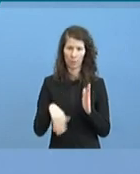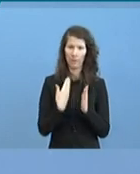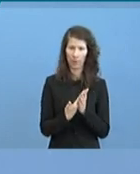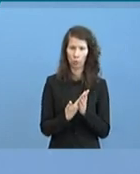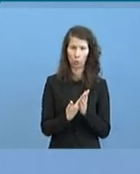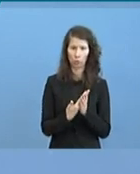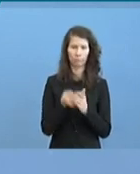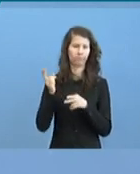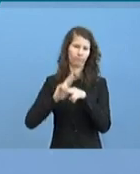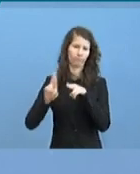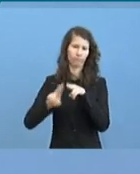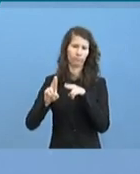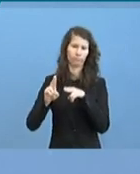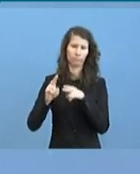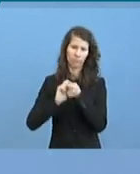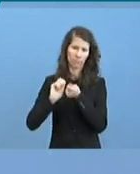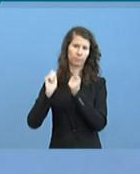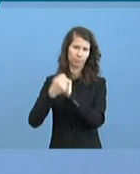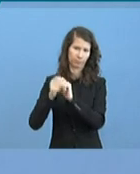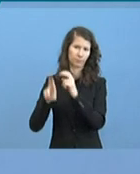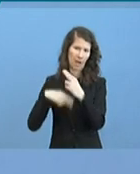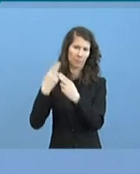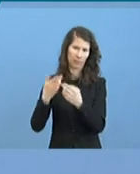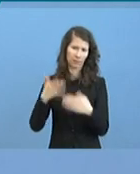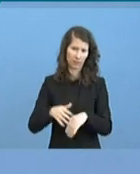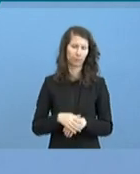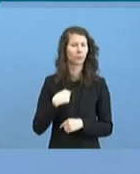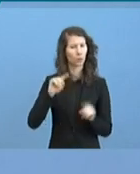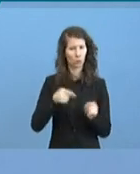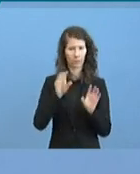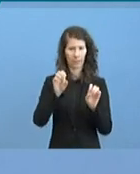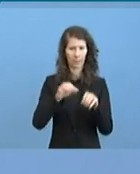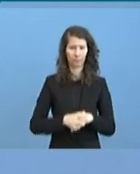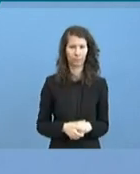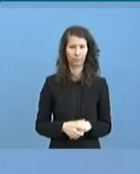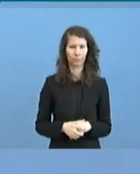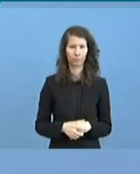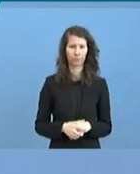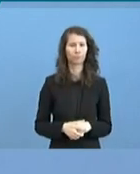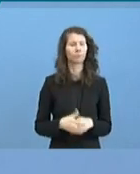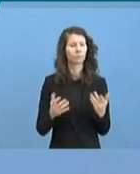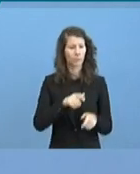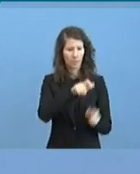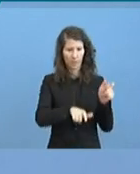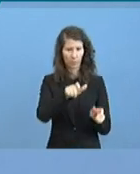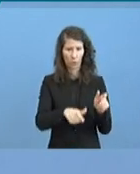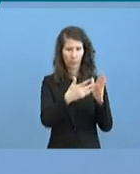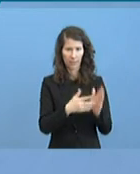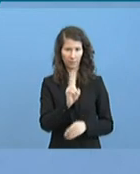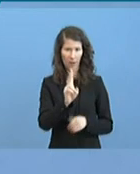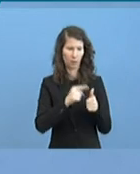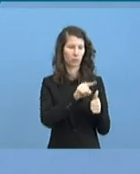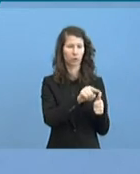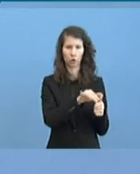auch noch mal entsprechend überarbeitet. Also ich kann das vielleicht noch mal ganz kurz ausführen. Getestet werden nur Menschen, Symptome zeigen.